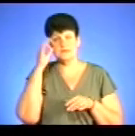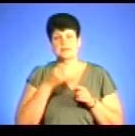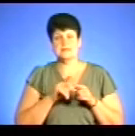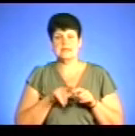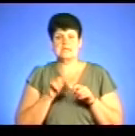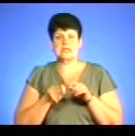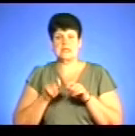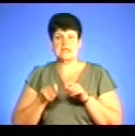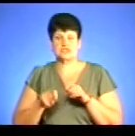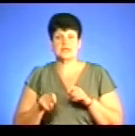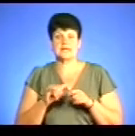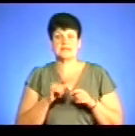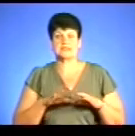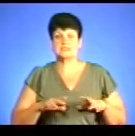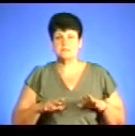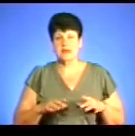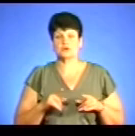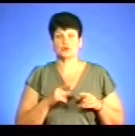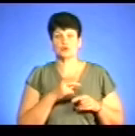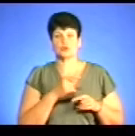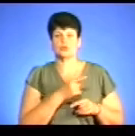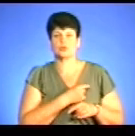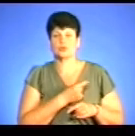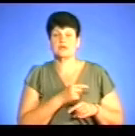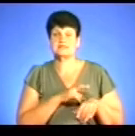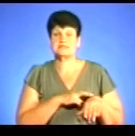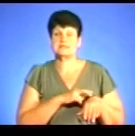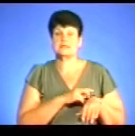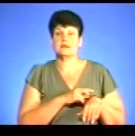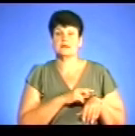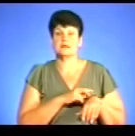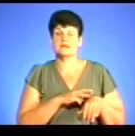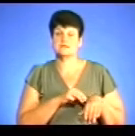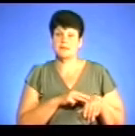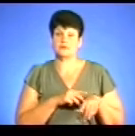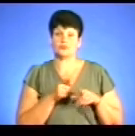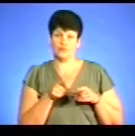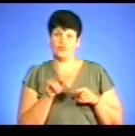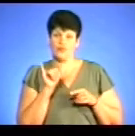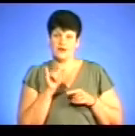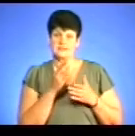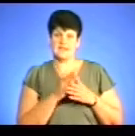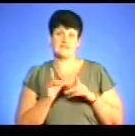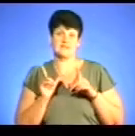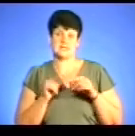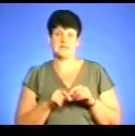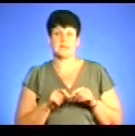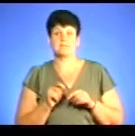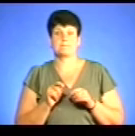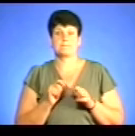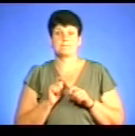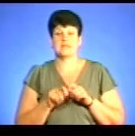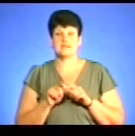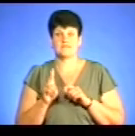інспектор. Тобто, що він може там допомогти вирішити, як там борються, чи є у вас в боїзні перевірки. Тому що я